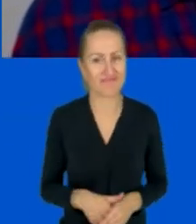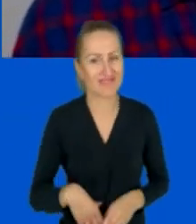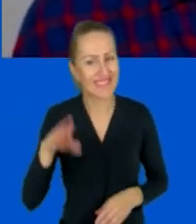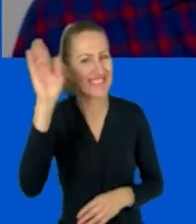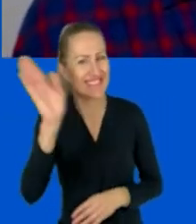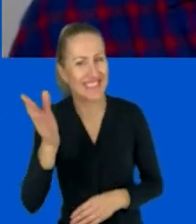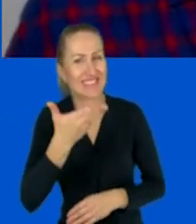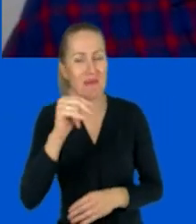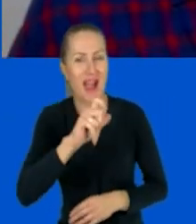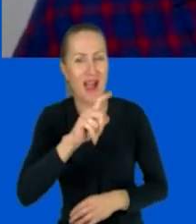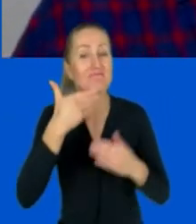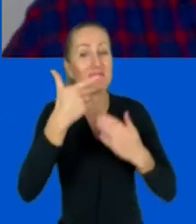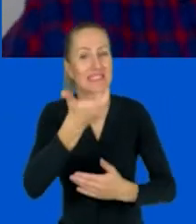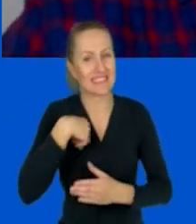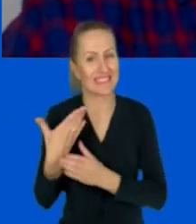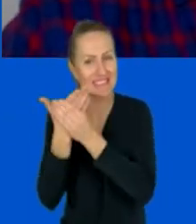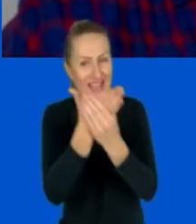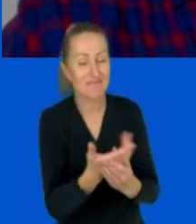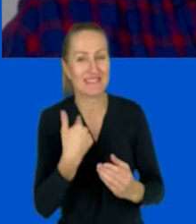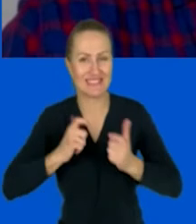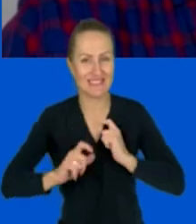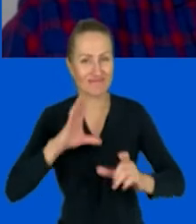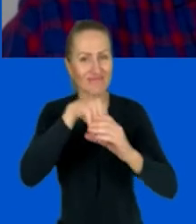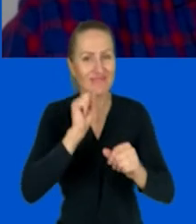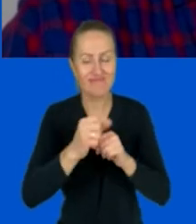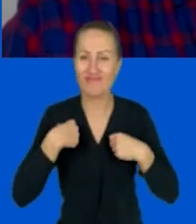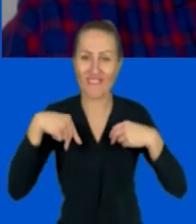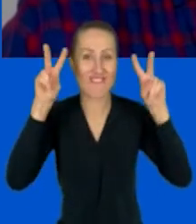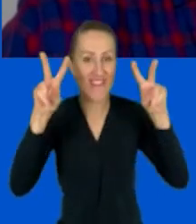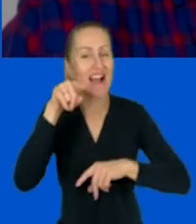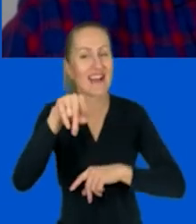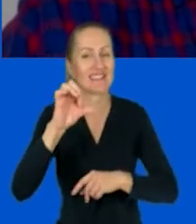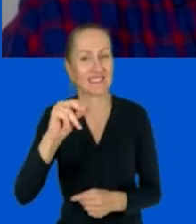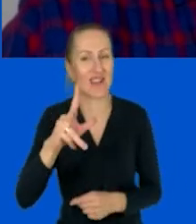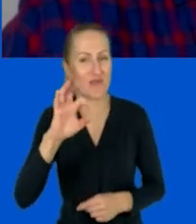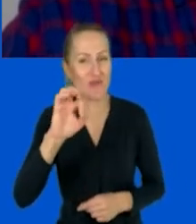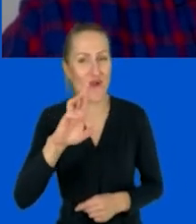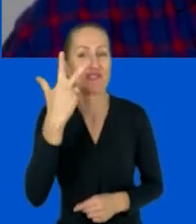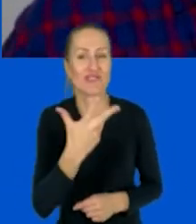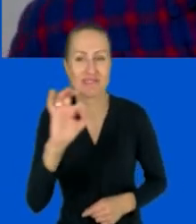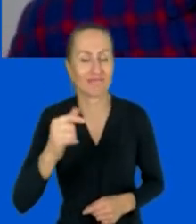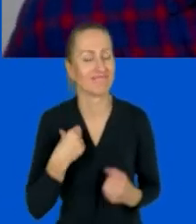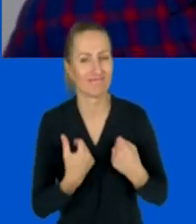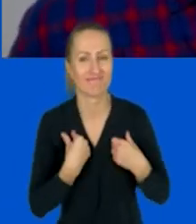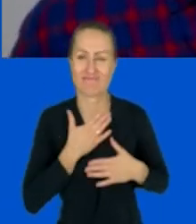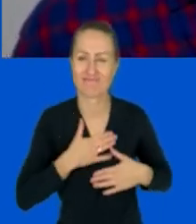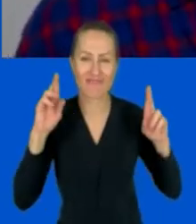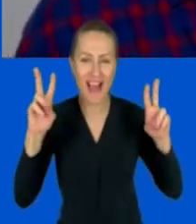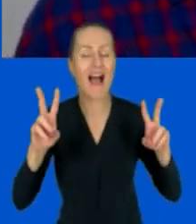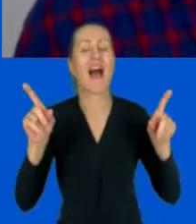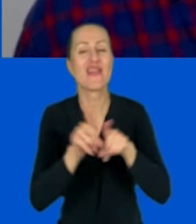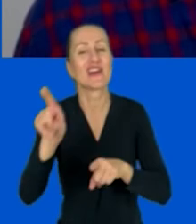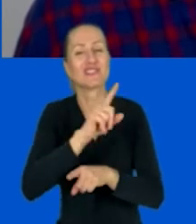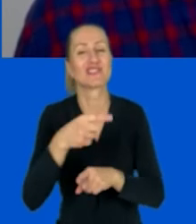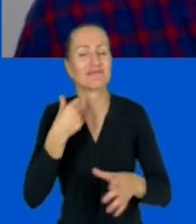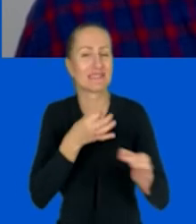Dzięki za zaproszenie. Bardzo cieszę się, że jestem tutaj. Jestem wielką fanką sektora i mam długą historię współpracy z fundacją. Także